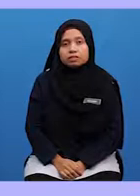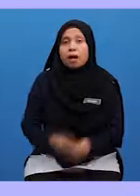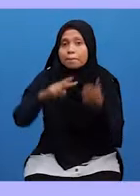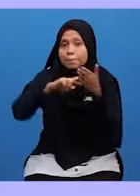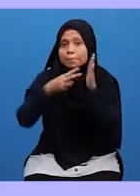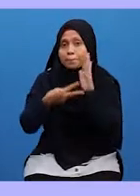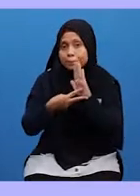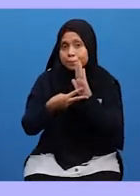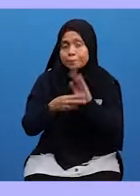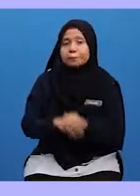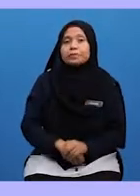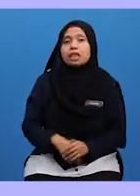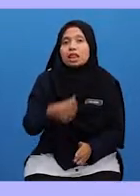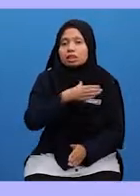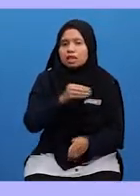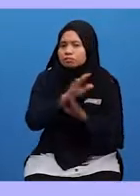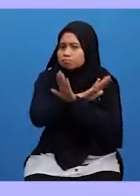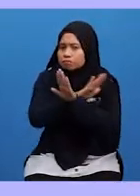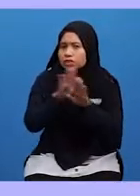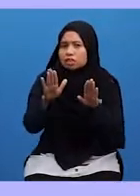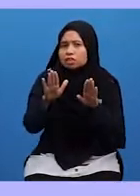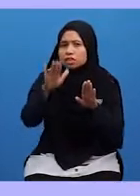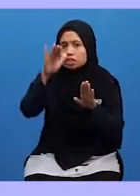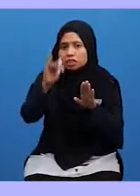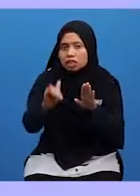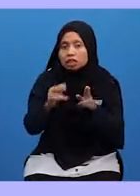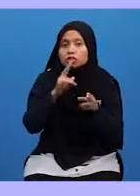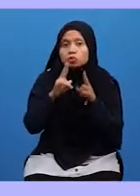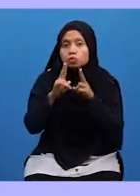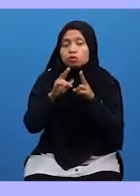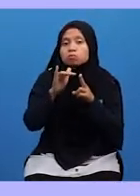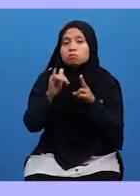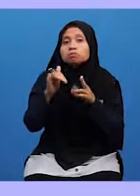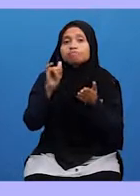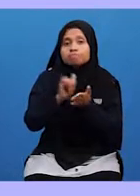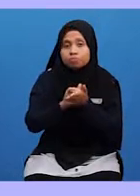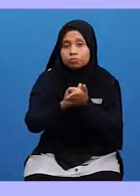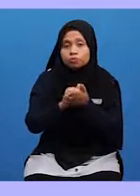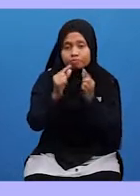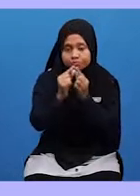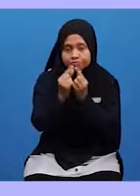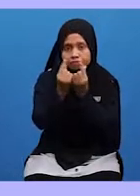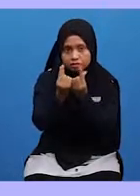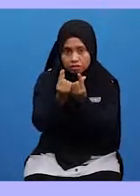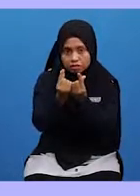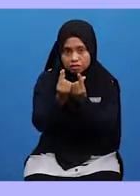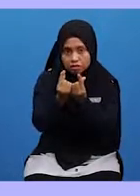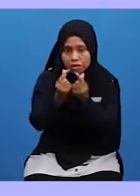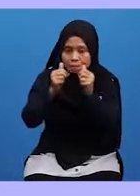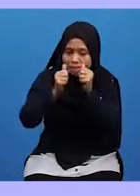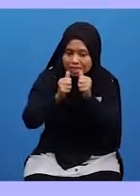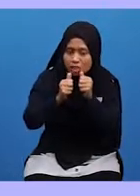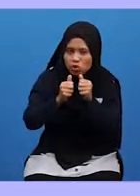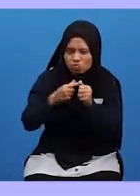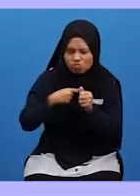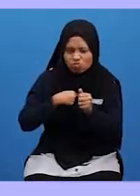bermaksud Dan tiadalah yang diucapkannya itu Al-Quran Menurut kemahuan